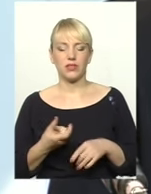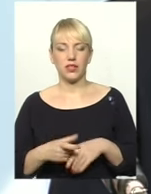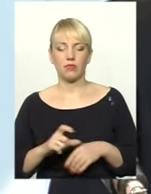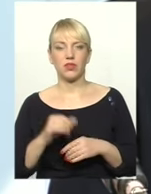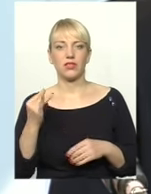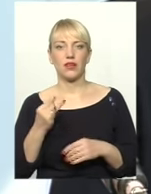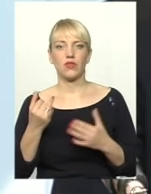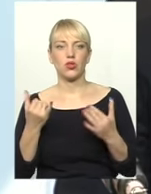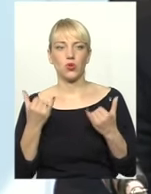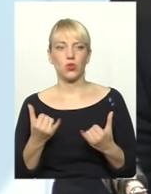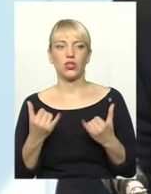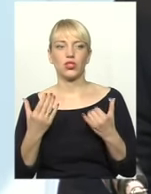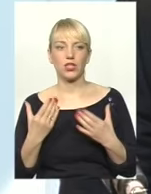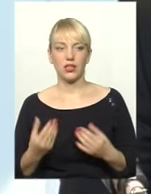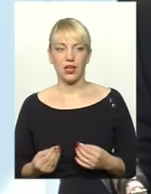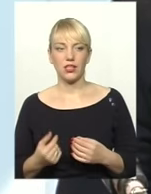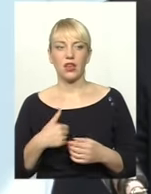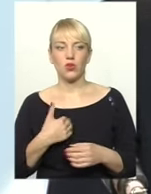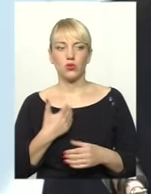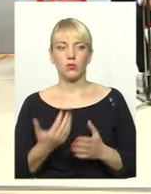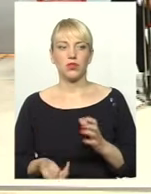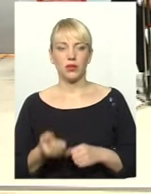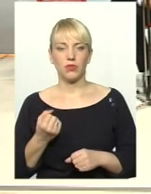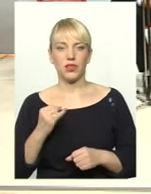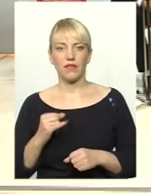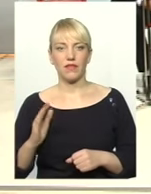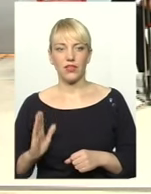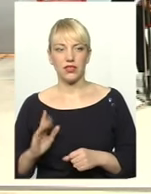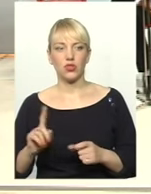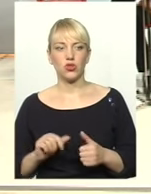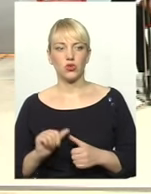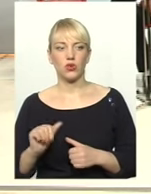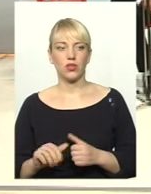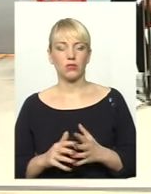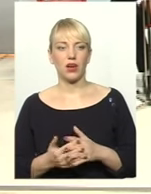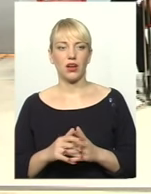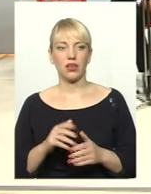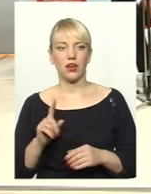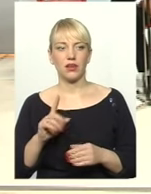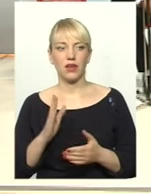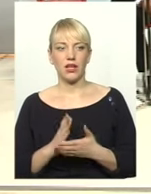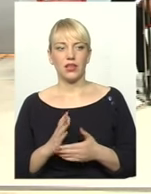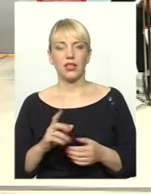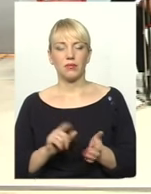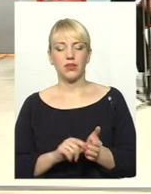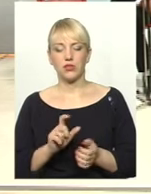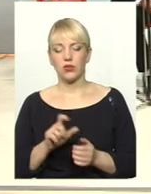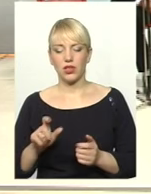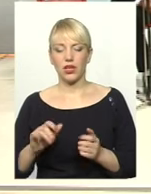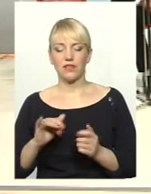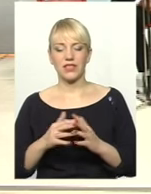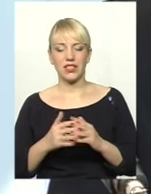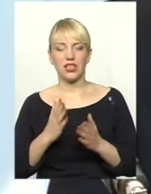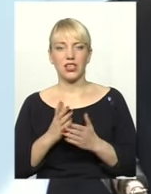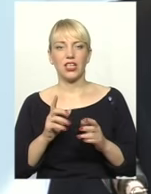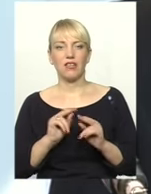сьогоднішній день, я хочу і підтримати Івана Васильовича, він каже, що крім аграріїв є в селі пенсіонерів, вчителі, я би